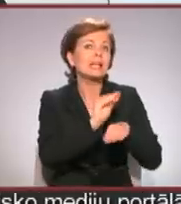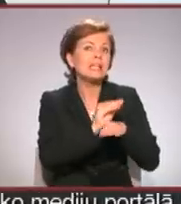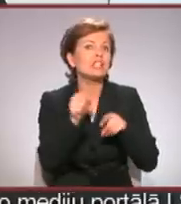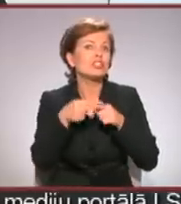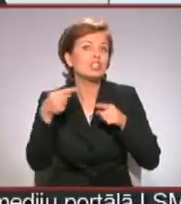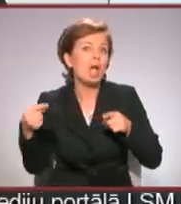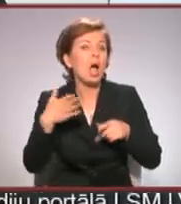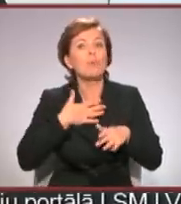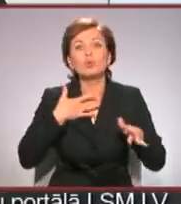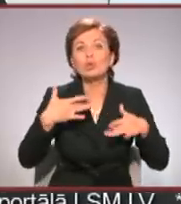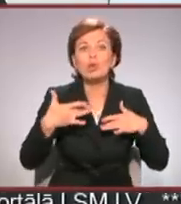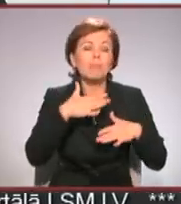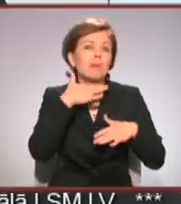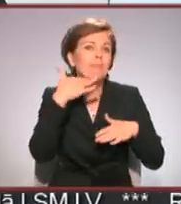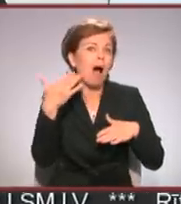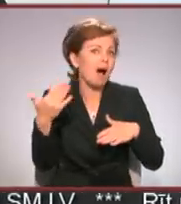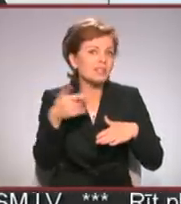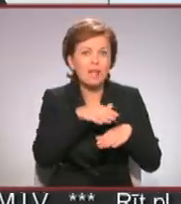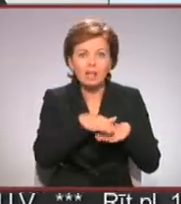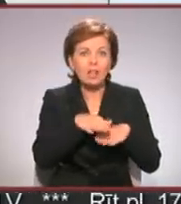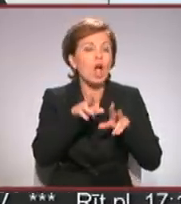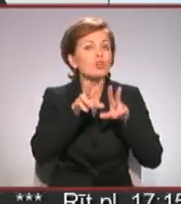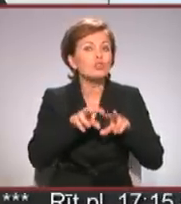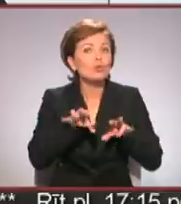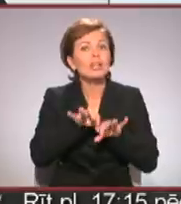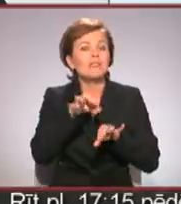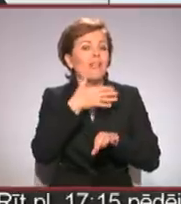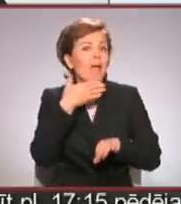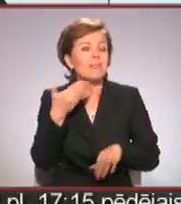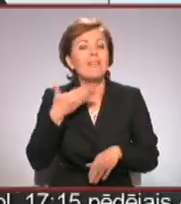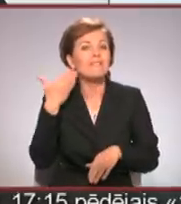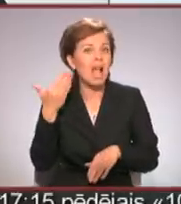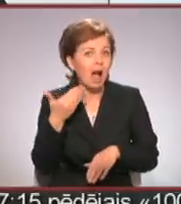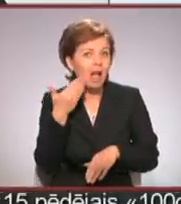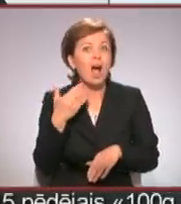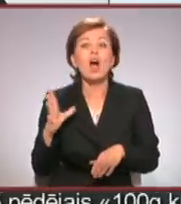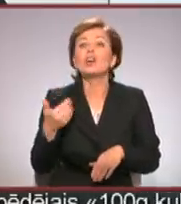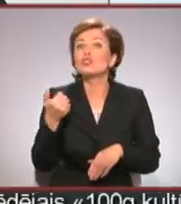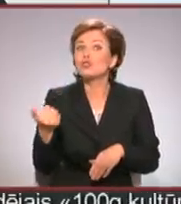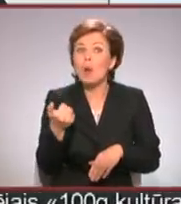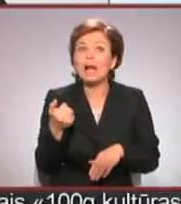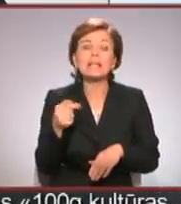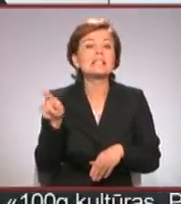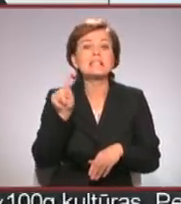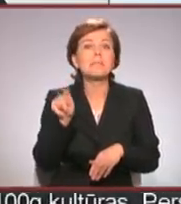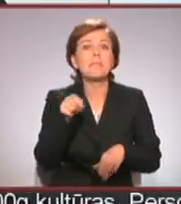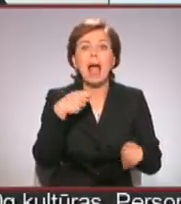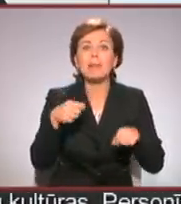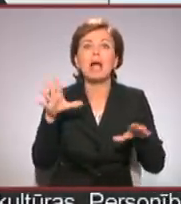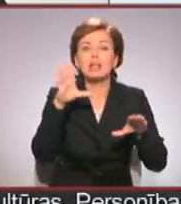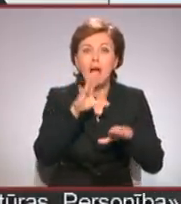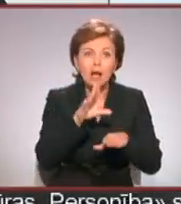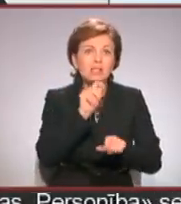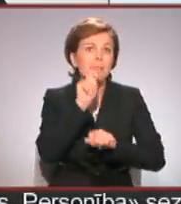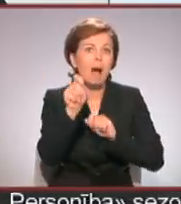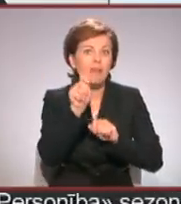pat pārāk piesātināta, tādēļ žūrijas izvēle nav bijusi viegla. Turklāt šogad Spēlmaņu naktas balva tiks piešķirta arī dažās jaunās